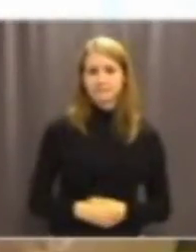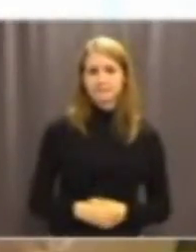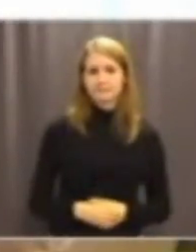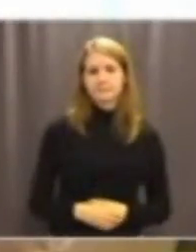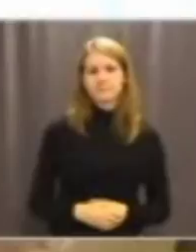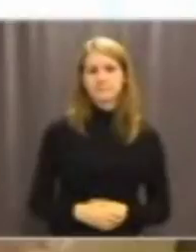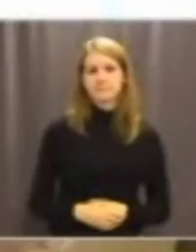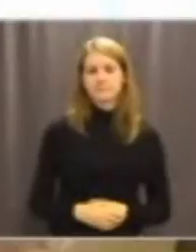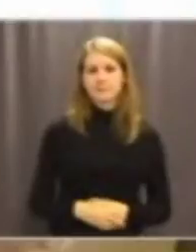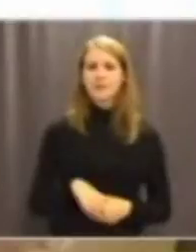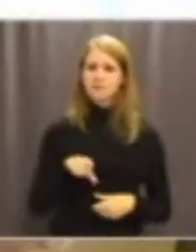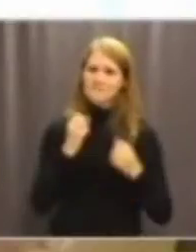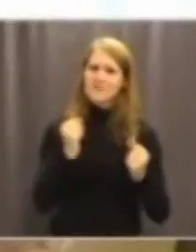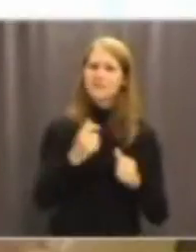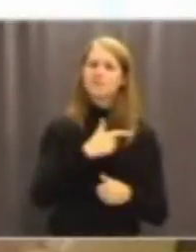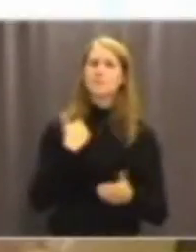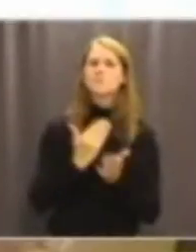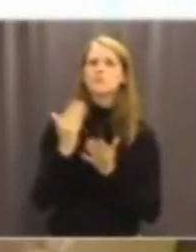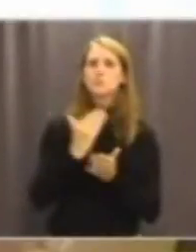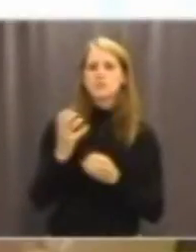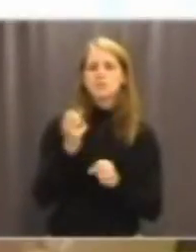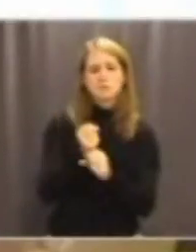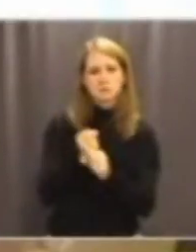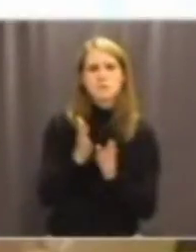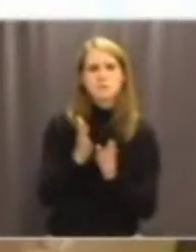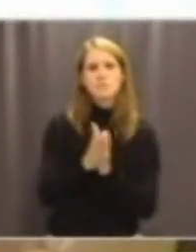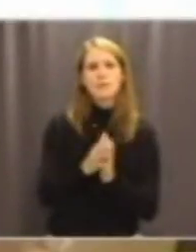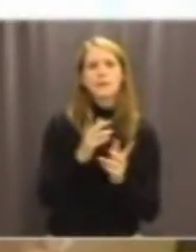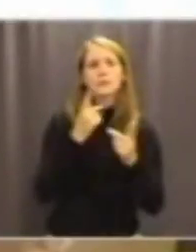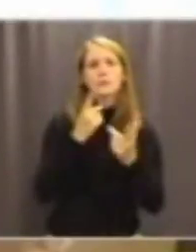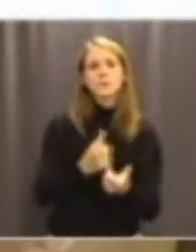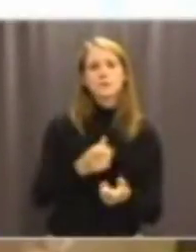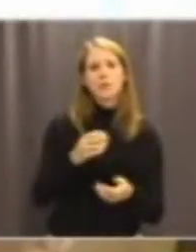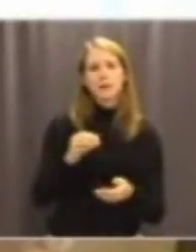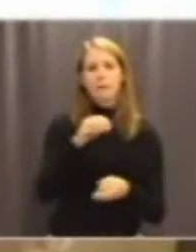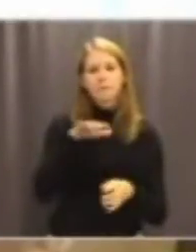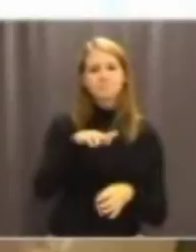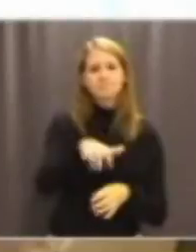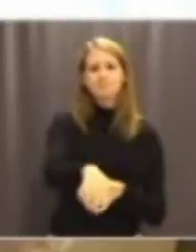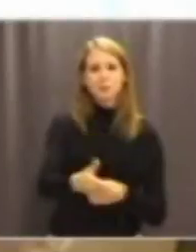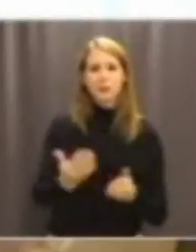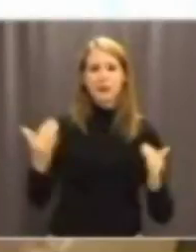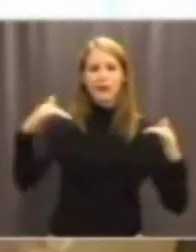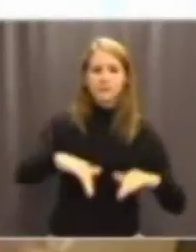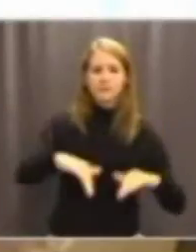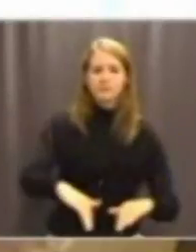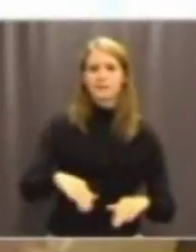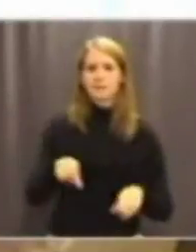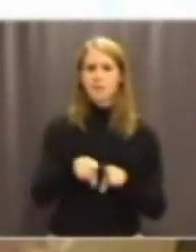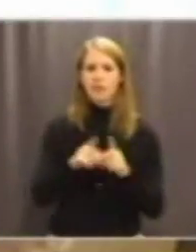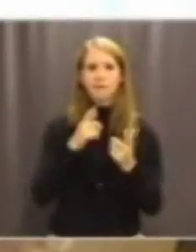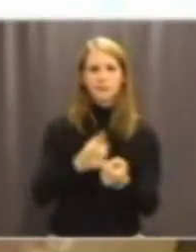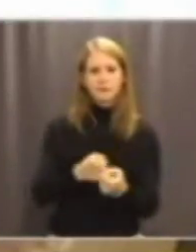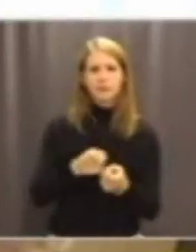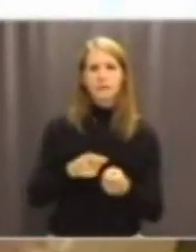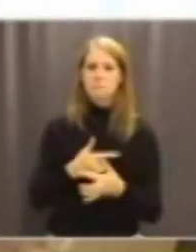Det är viktigt att vi fortsätter att jobba med huskvarnaåns och ravinerna där. Det är många